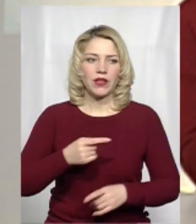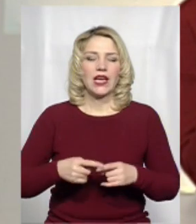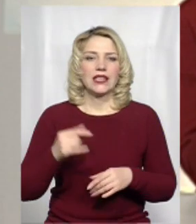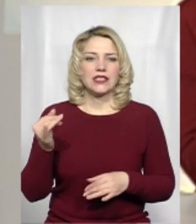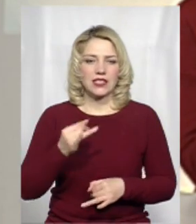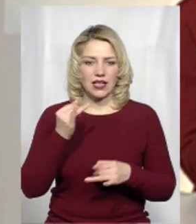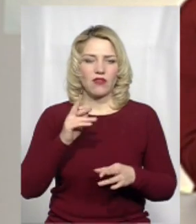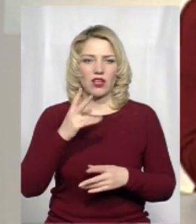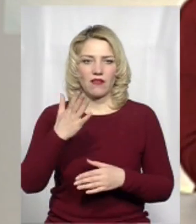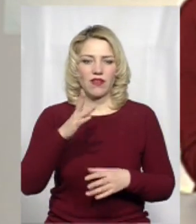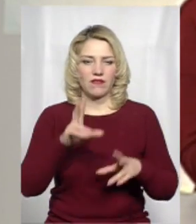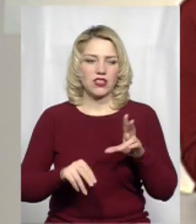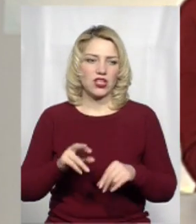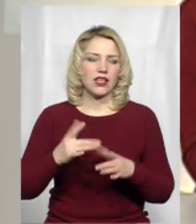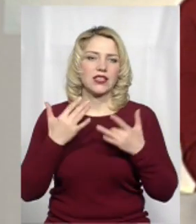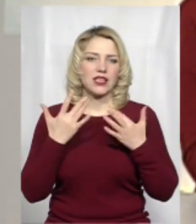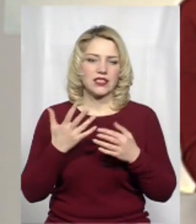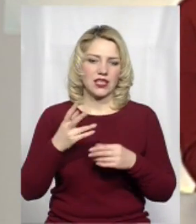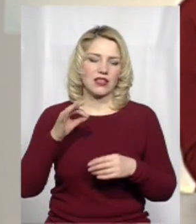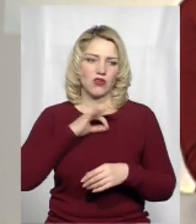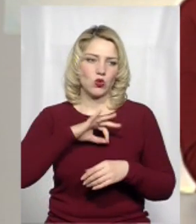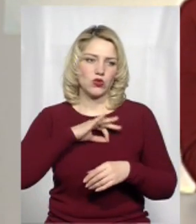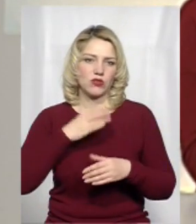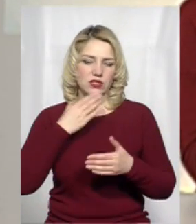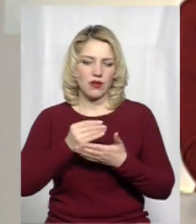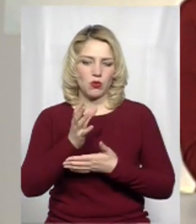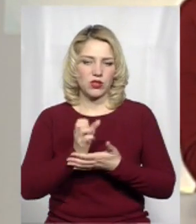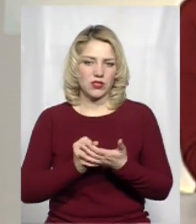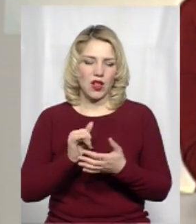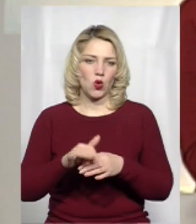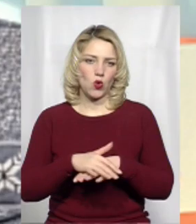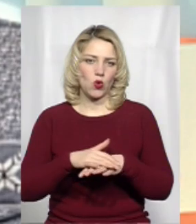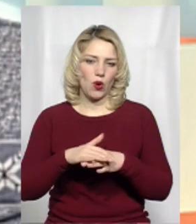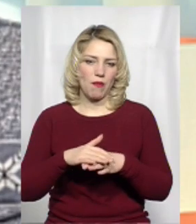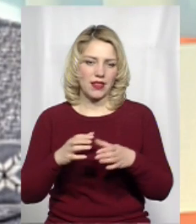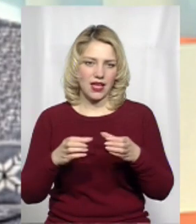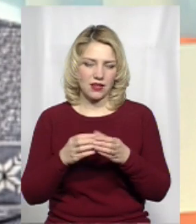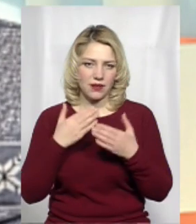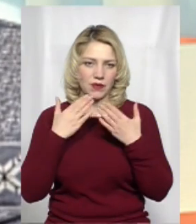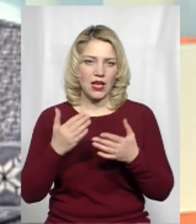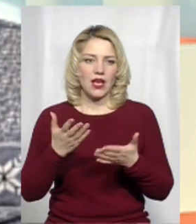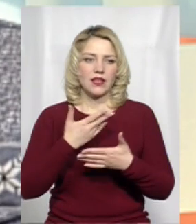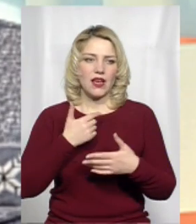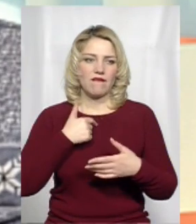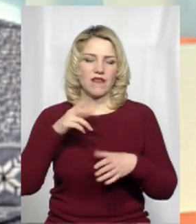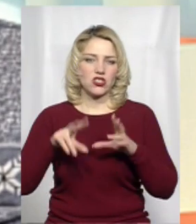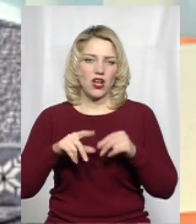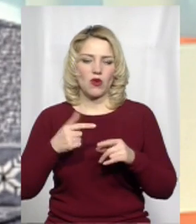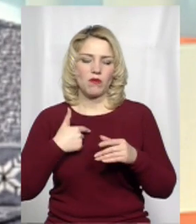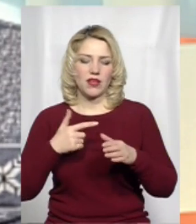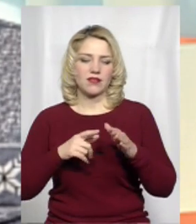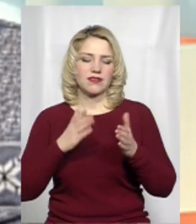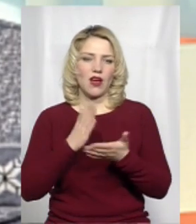як Ви вважаєте, наскільки використовують свій потенціал в громадах? Я вважаю, що ми знаходимося на досить таки